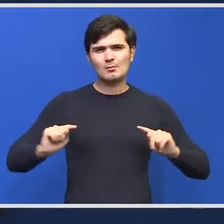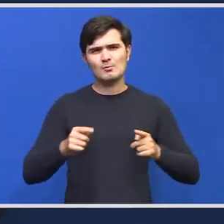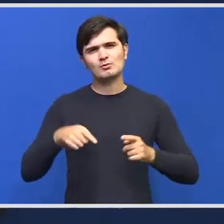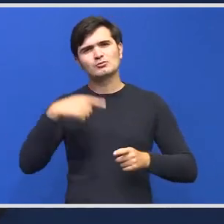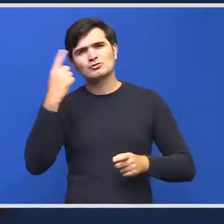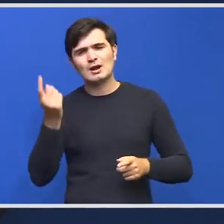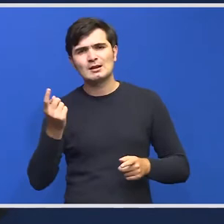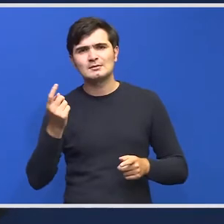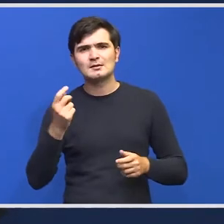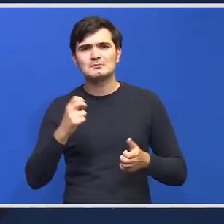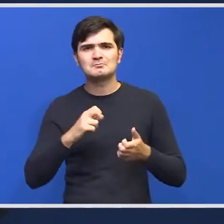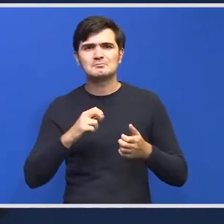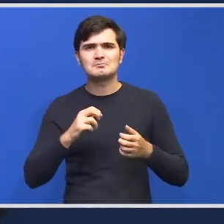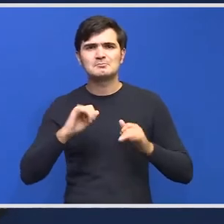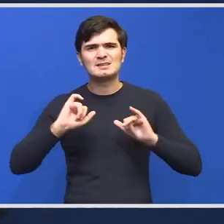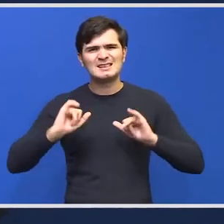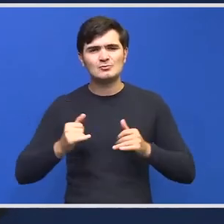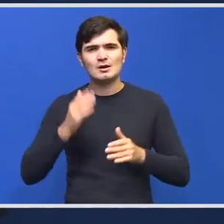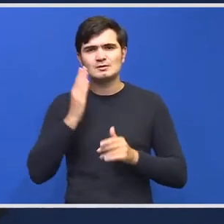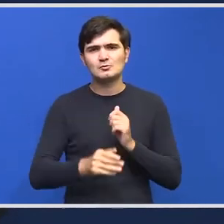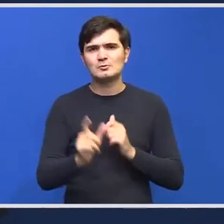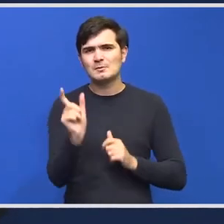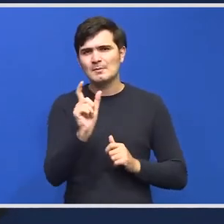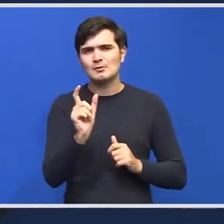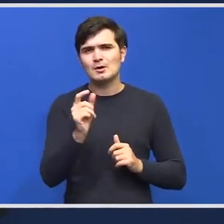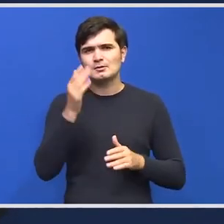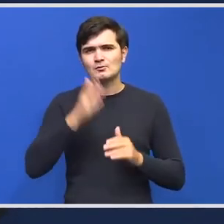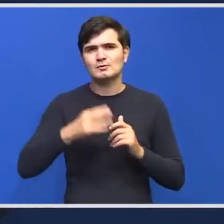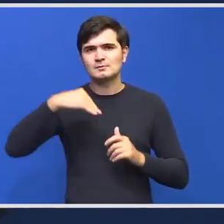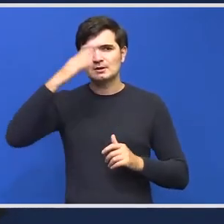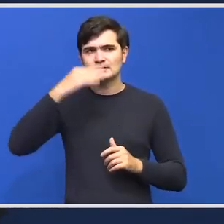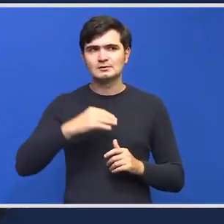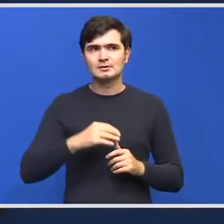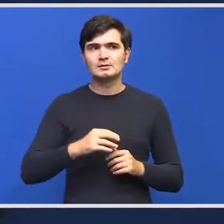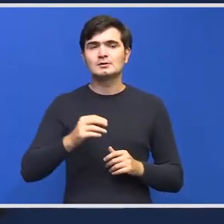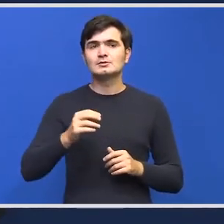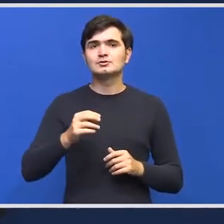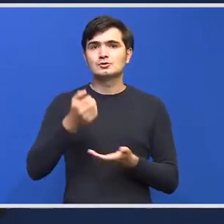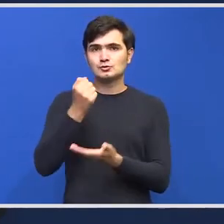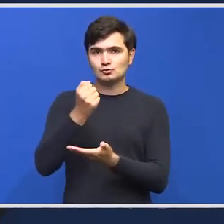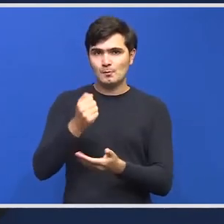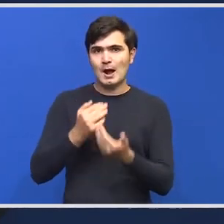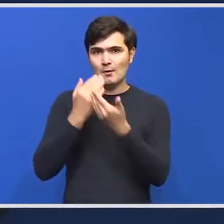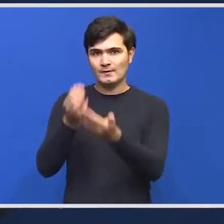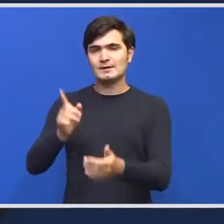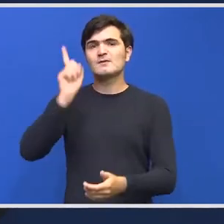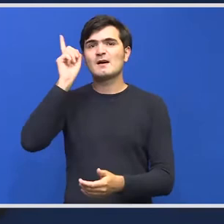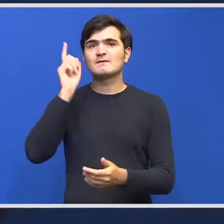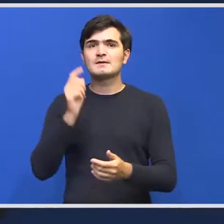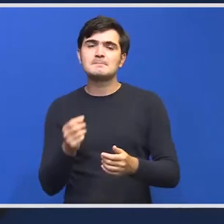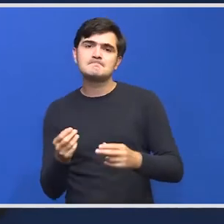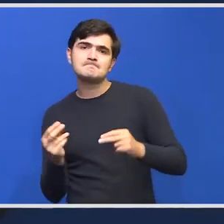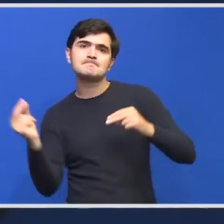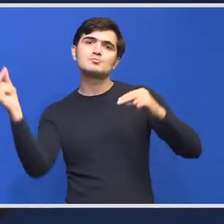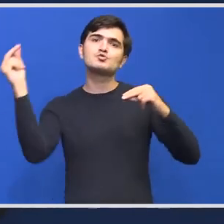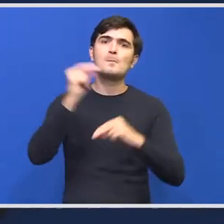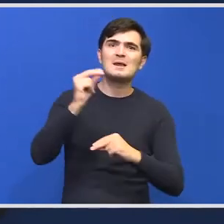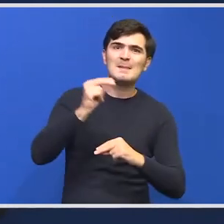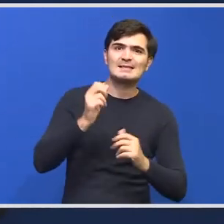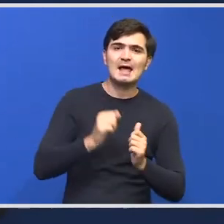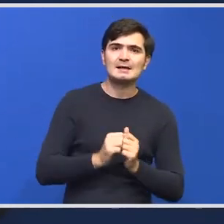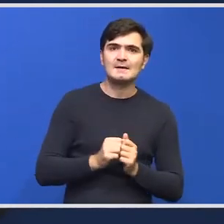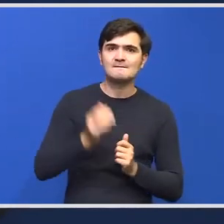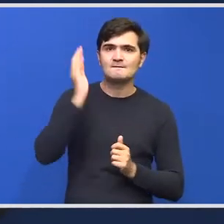calamități în ultima perioadă, în ultimele zile săptămâni. Deci, va fi suplimentată această sumă anunțată de premier sau